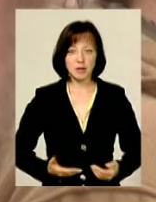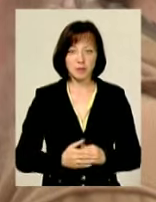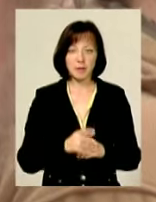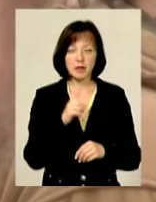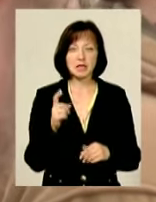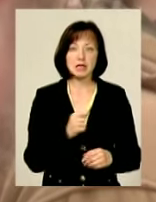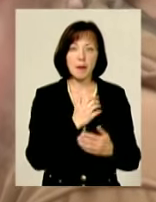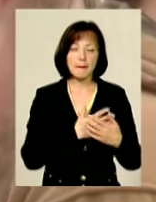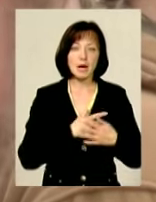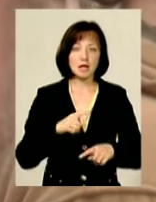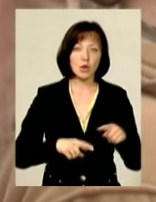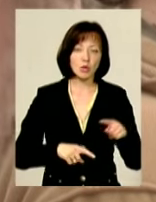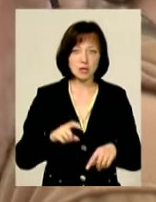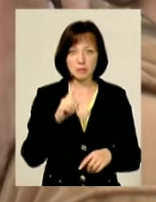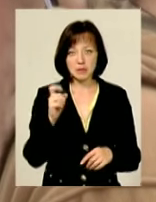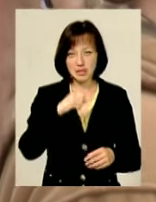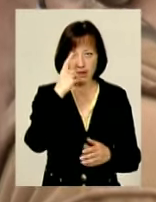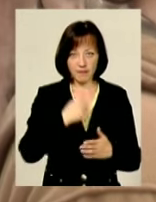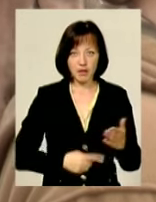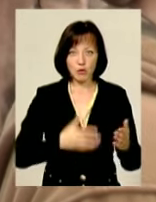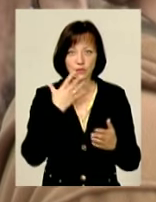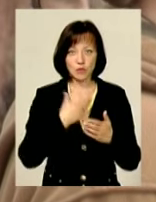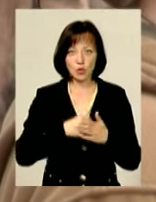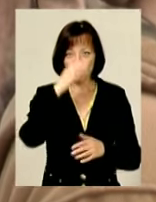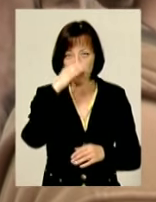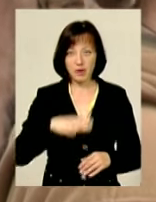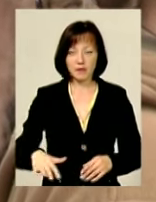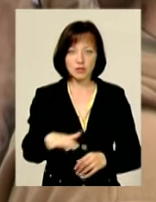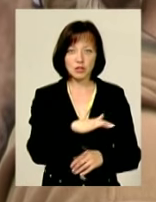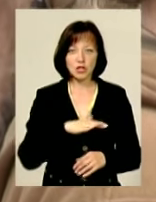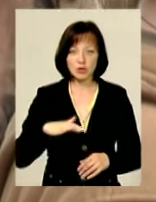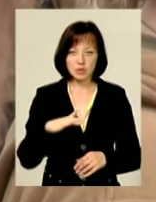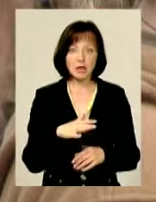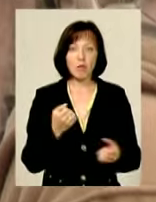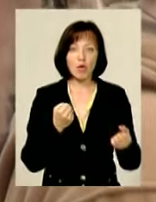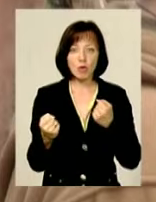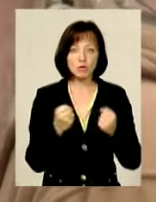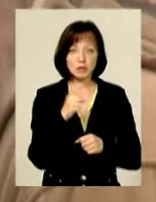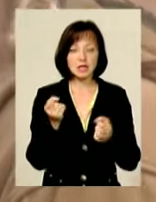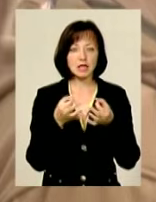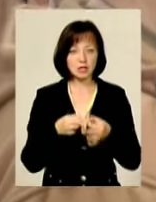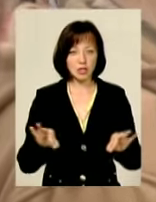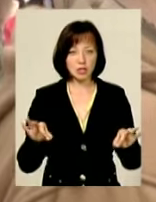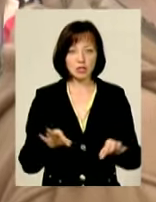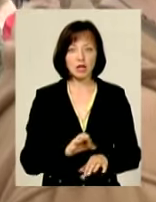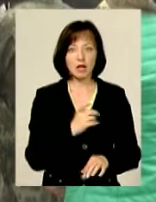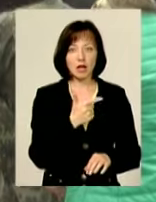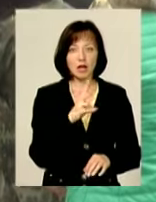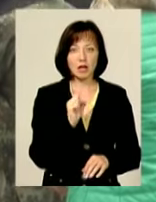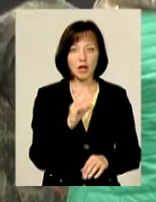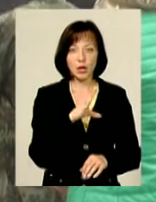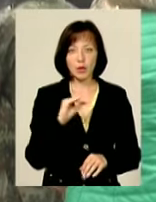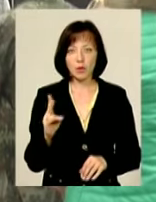патріотизм, за віру в свою батьківщину, за боротьбу за її незалежність Гнатюк Юрій Вікторич